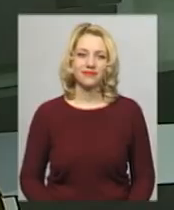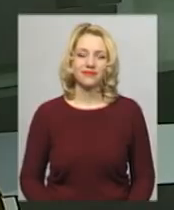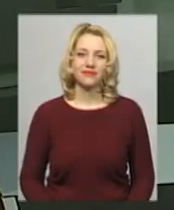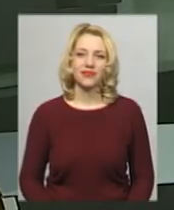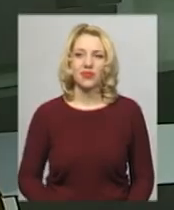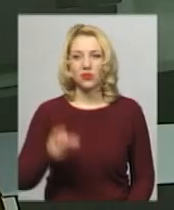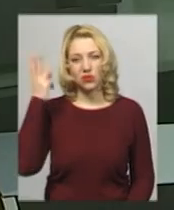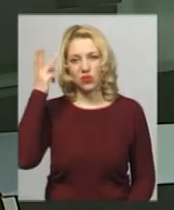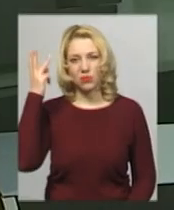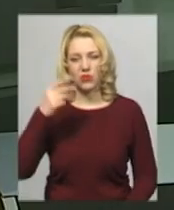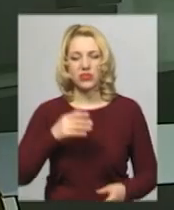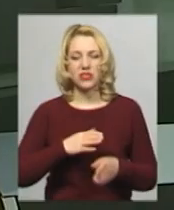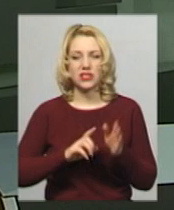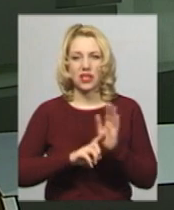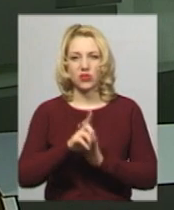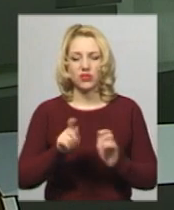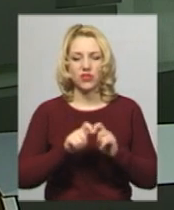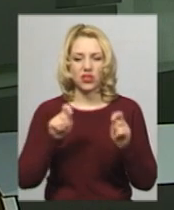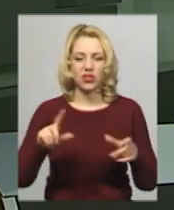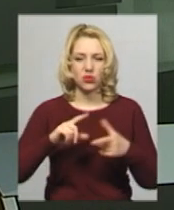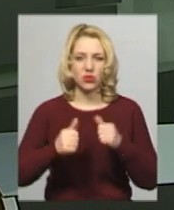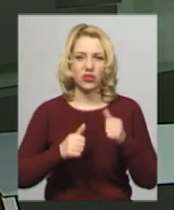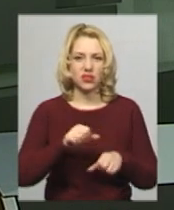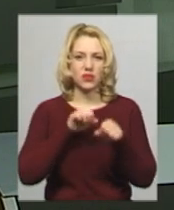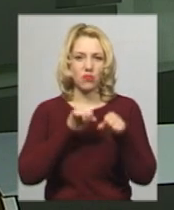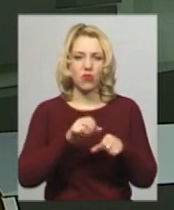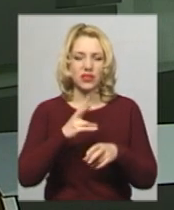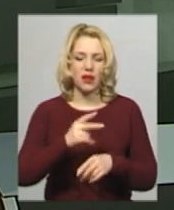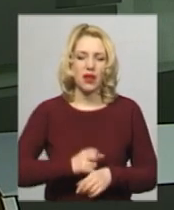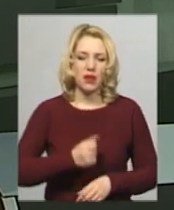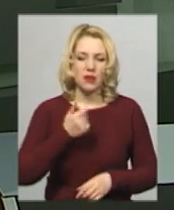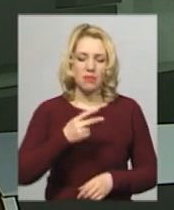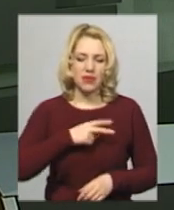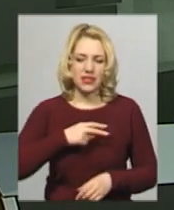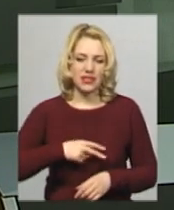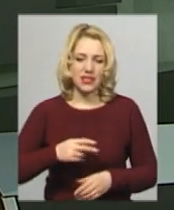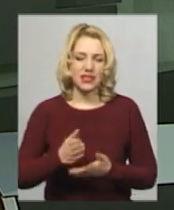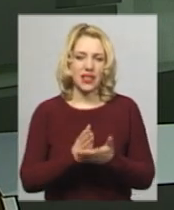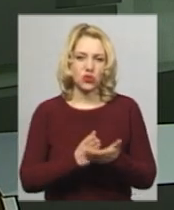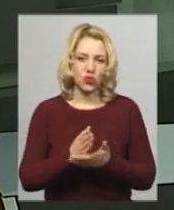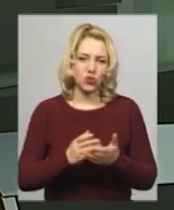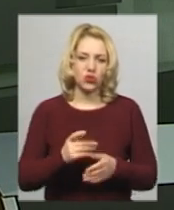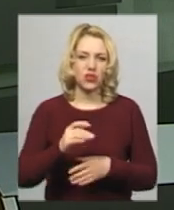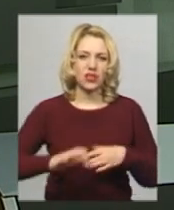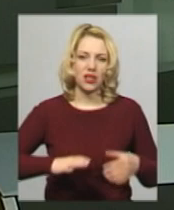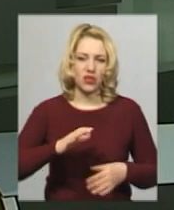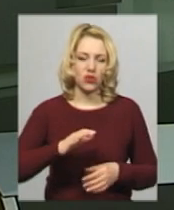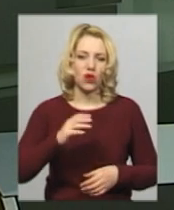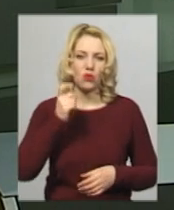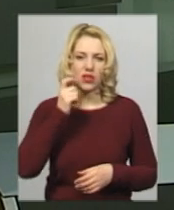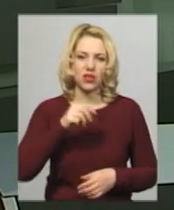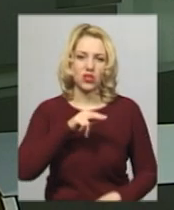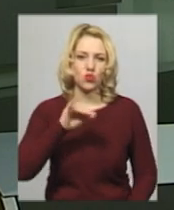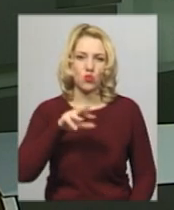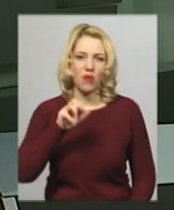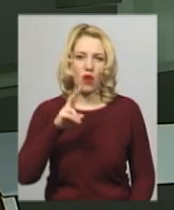У Хмельницькому стартує відкритий турнір з боксу на призи заслуженого тренера України Анатолія Чумакова, повідомляє головний суддя змагань